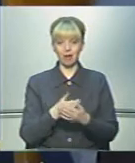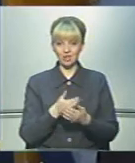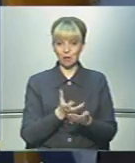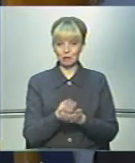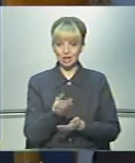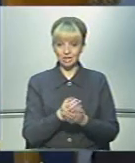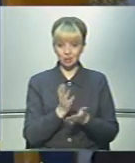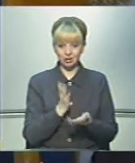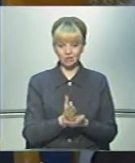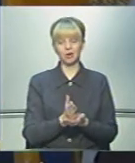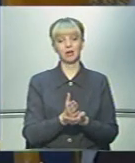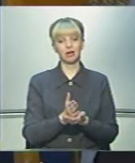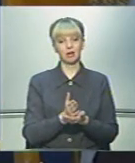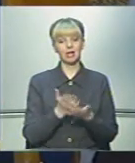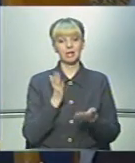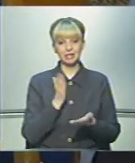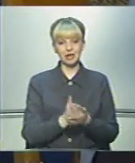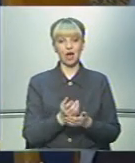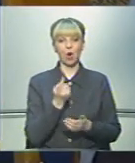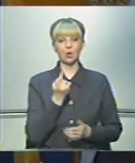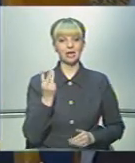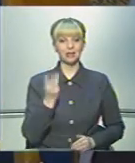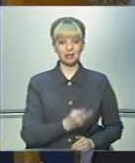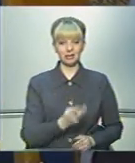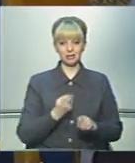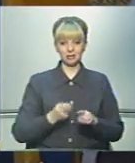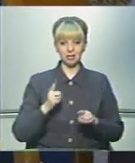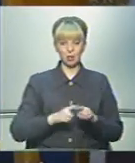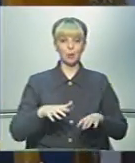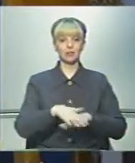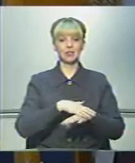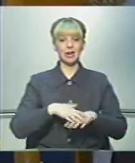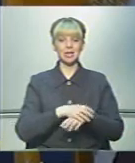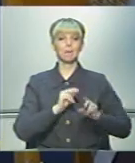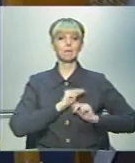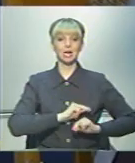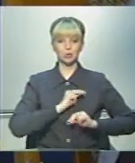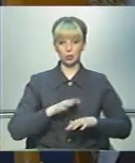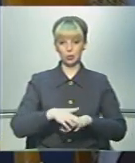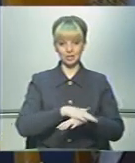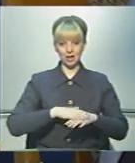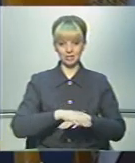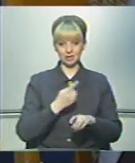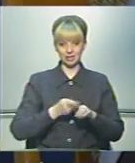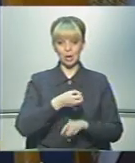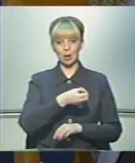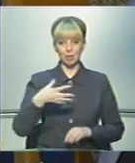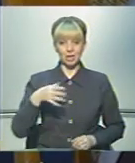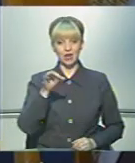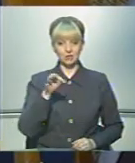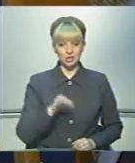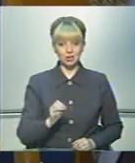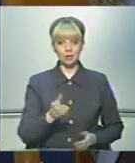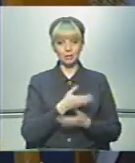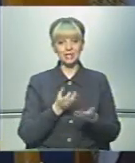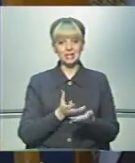платниками, як я вже зауважила, є одна третина цього населення, тобто працюючого населення. І оцих 15 підсотків,